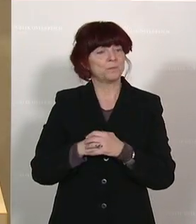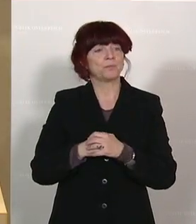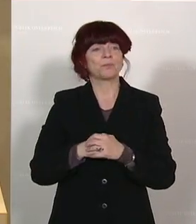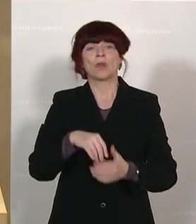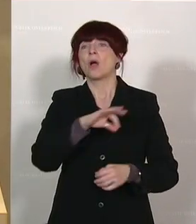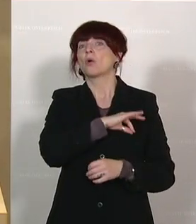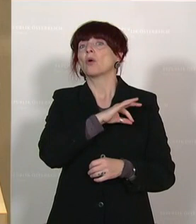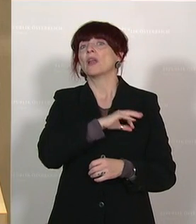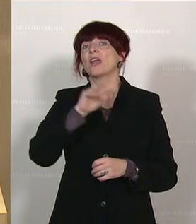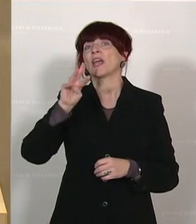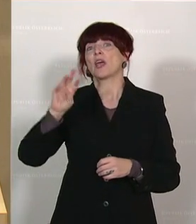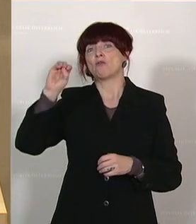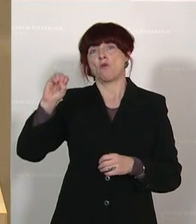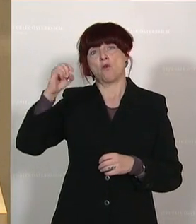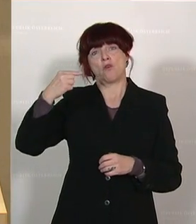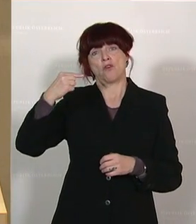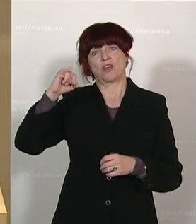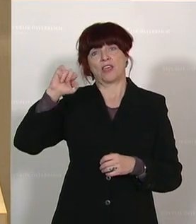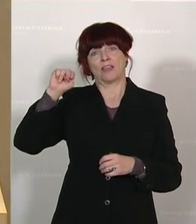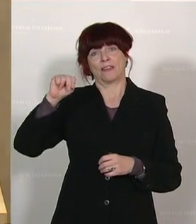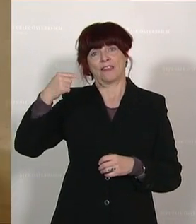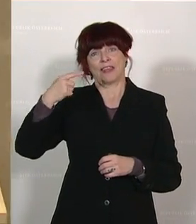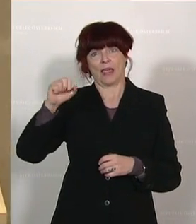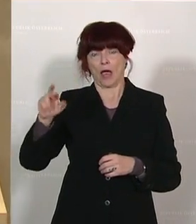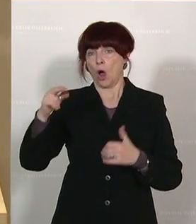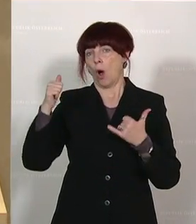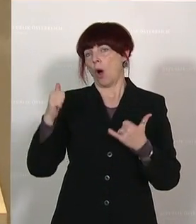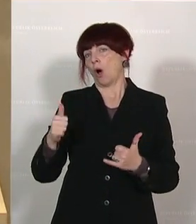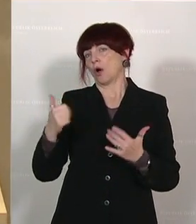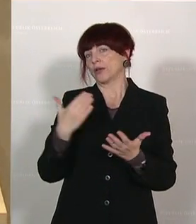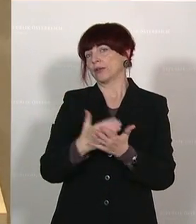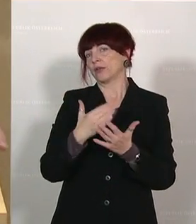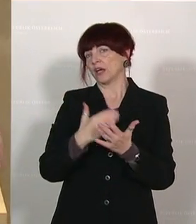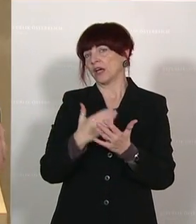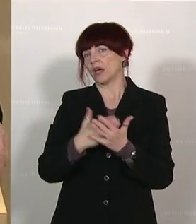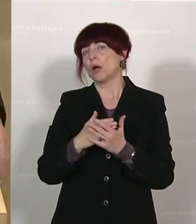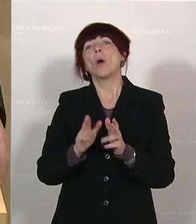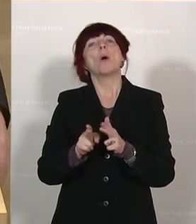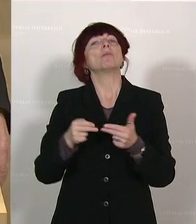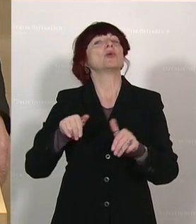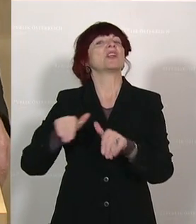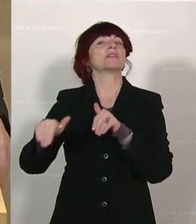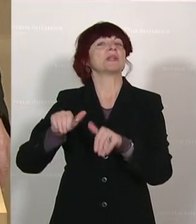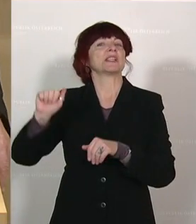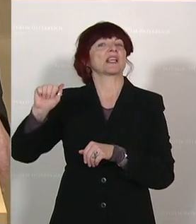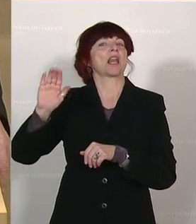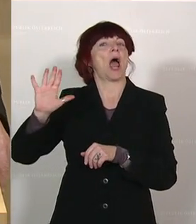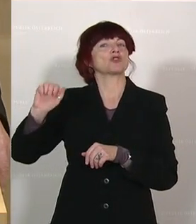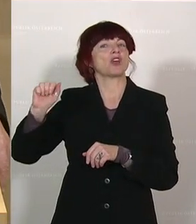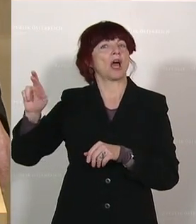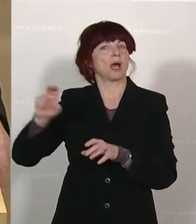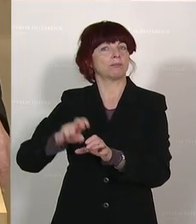Kollege Wüginger, du hast ja sehr viele Rosenhalte der scheidenden Bundesministerin